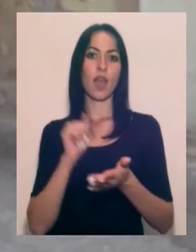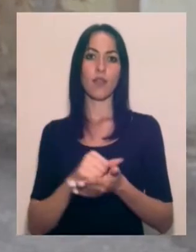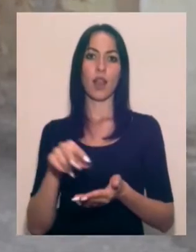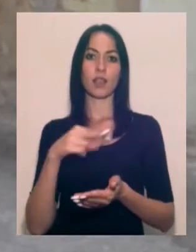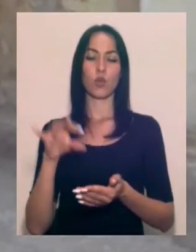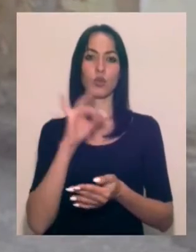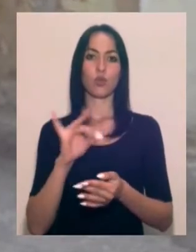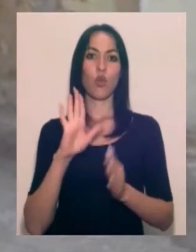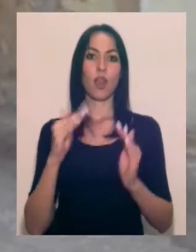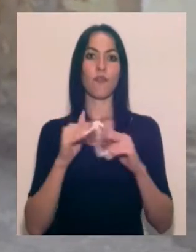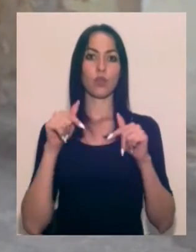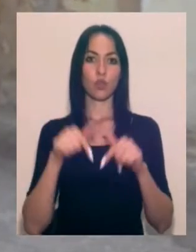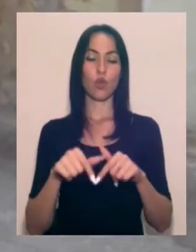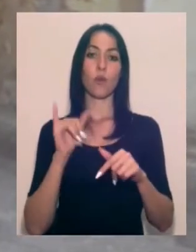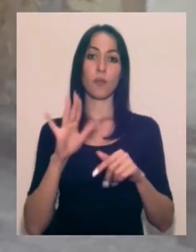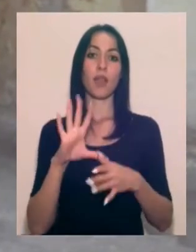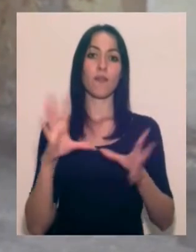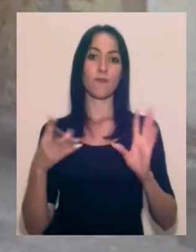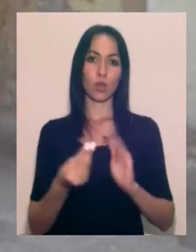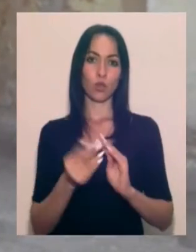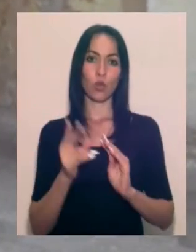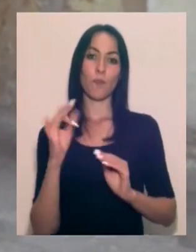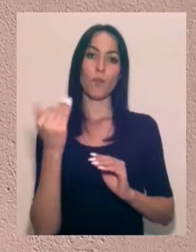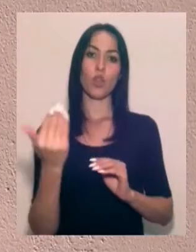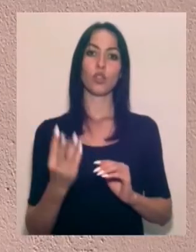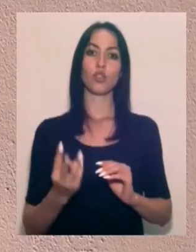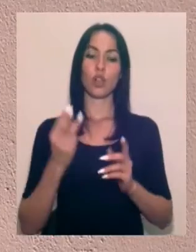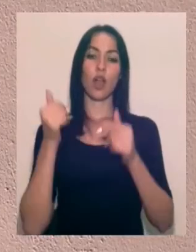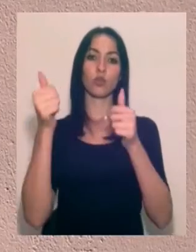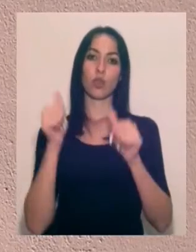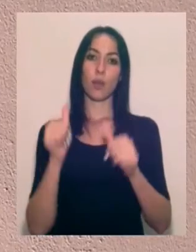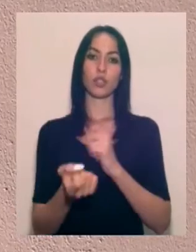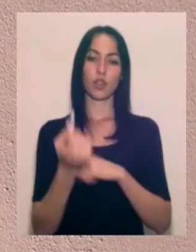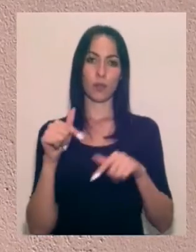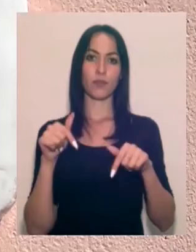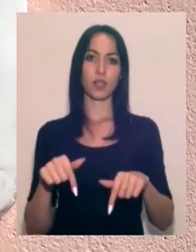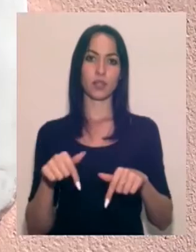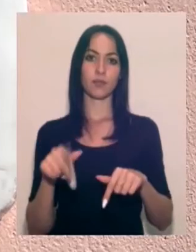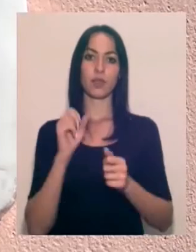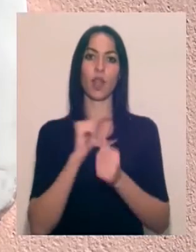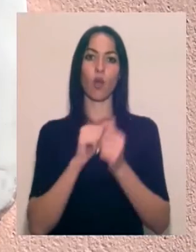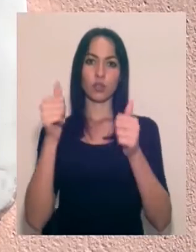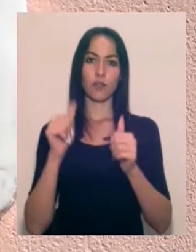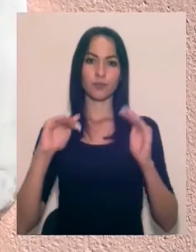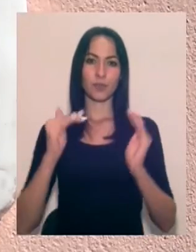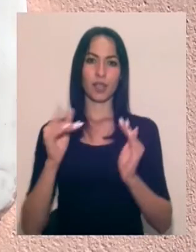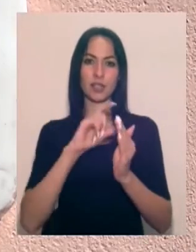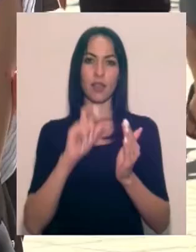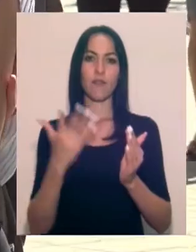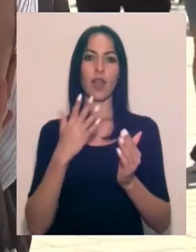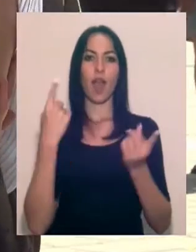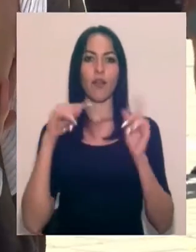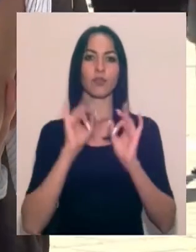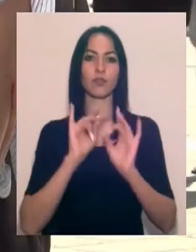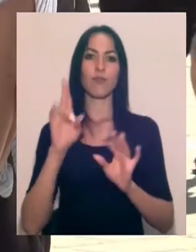дому. В результаті, в тому числі по їхній желанню, табличка з'явилася тут. На кожній табличці – уривок створу, в якому автор розказує про